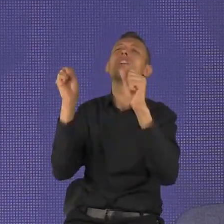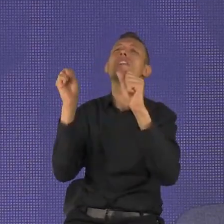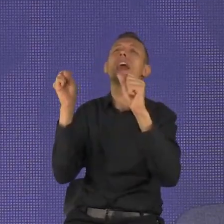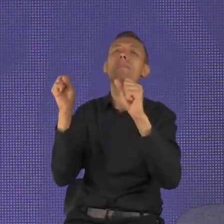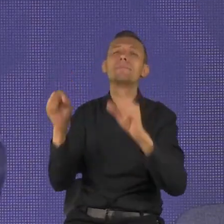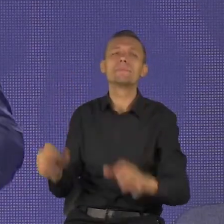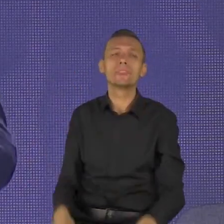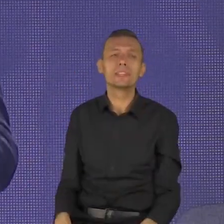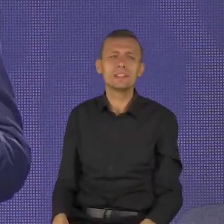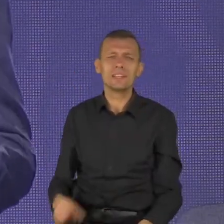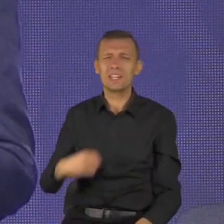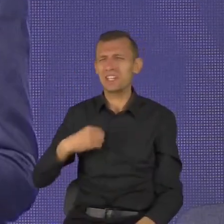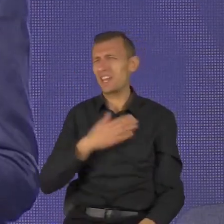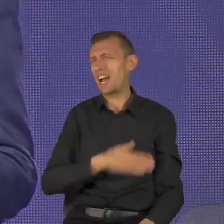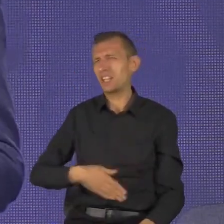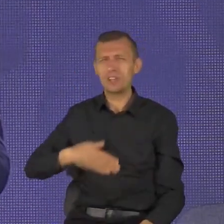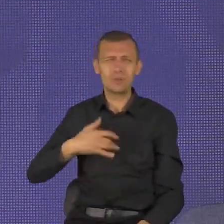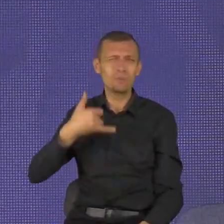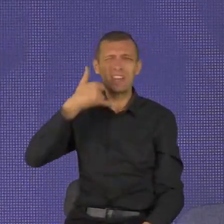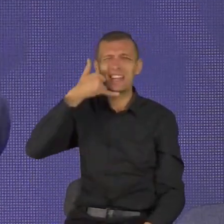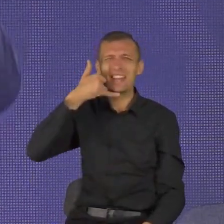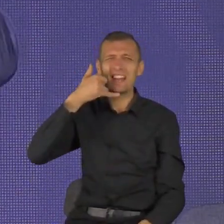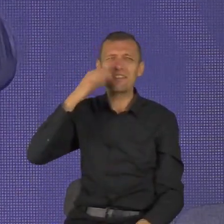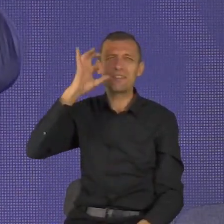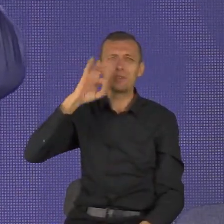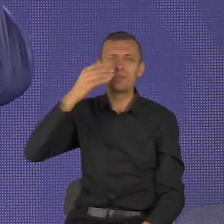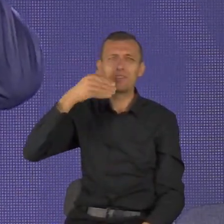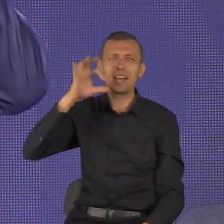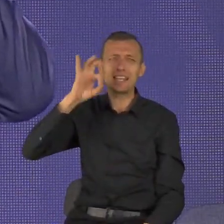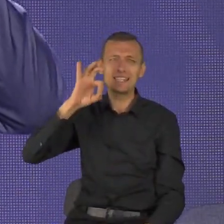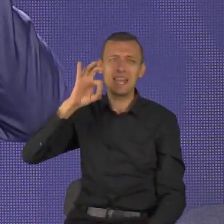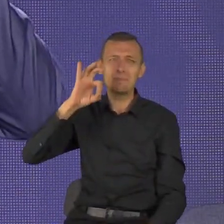Moja żona jak nie lubi takich telefonów też. Pamiętajcie.